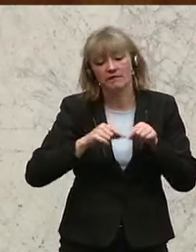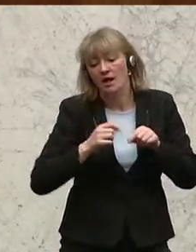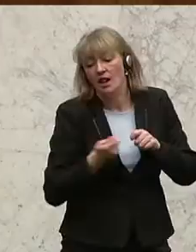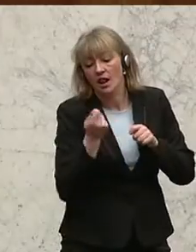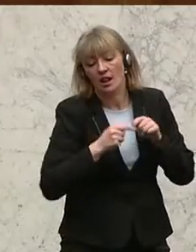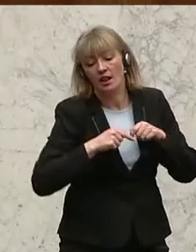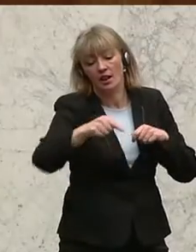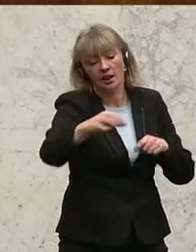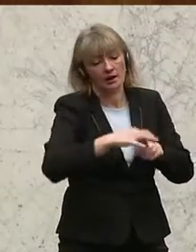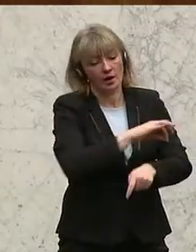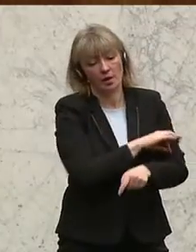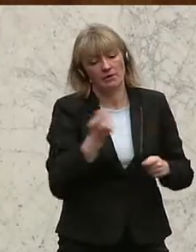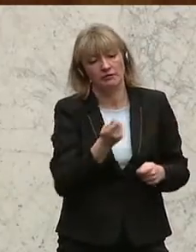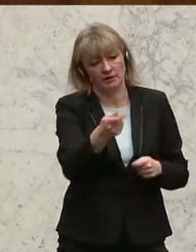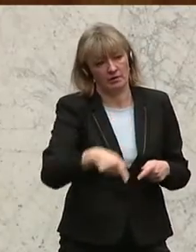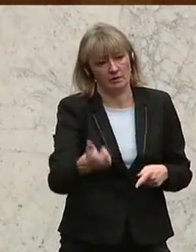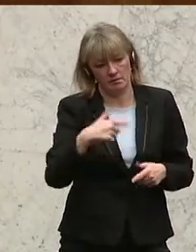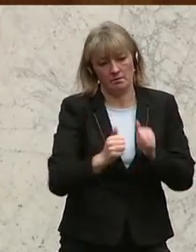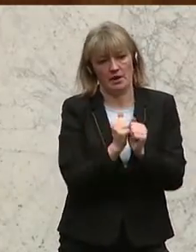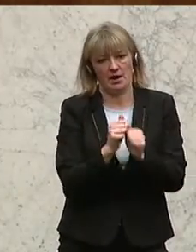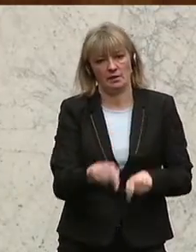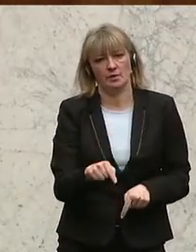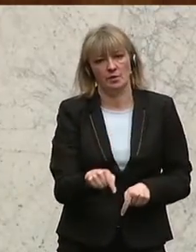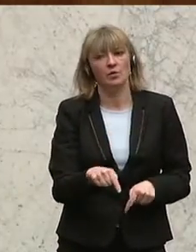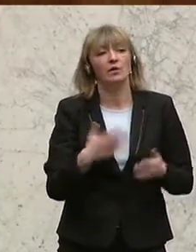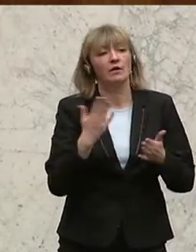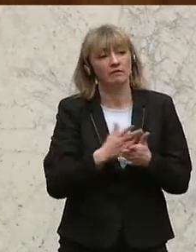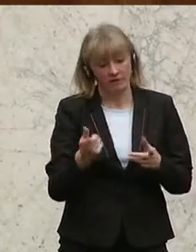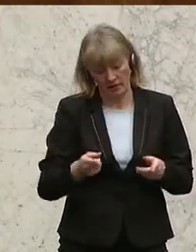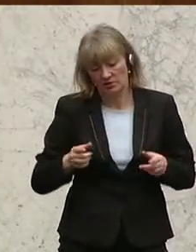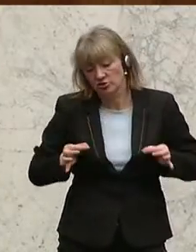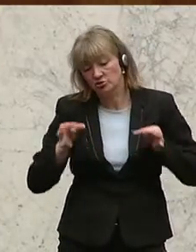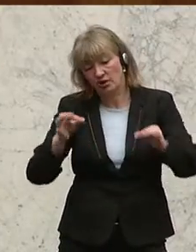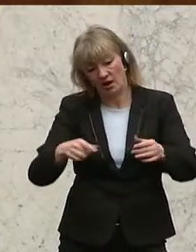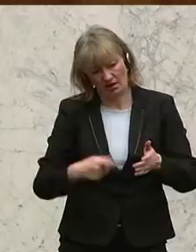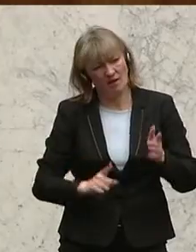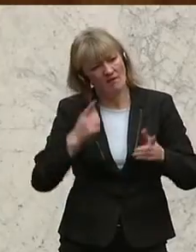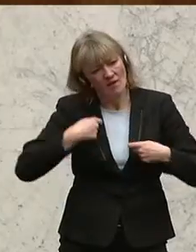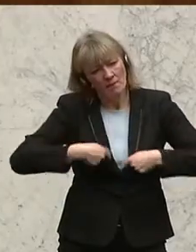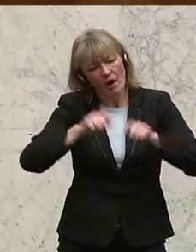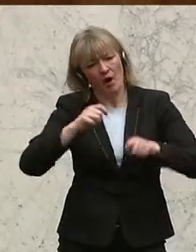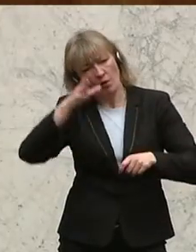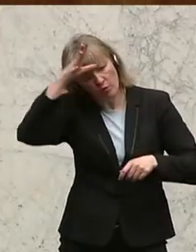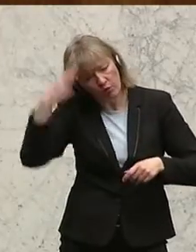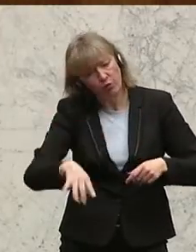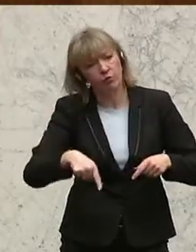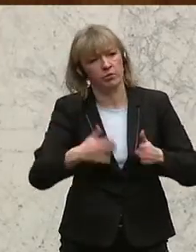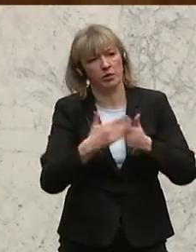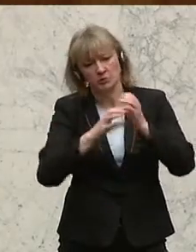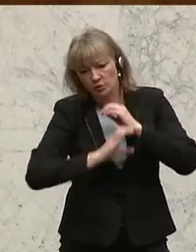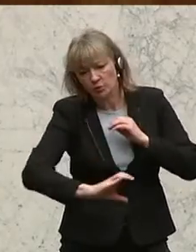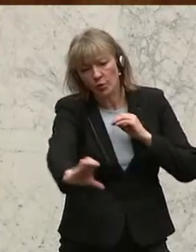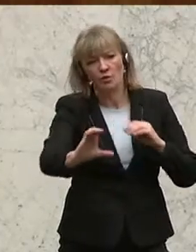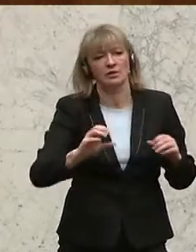Länge der abgefahrenen Strecke berechnet wird und Strecken mit hohem Aufwand für Bau und Erhaltung wie zum Beispiel Tunnel